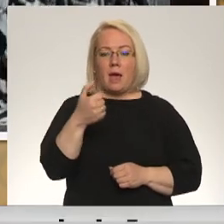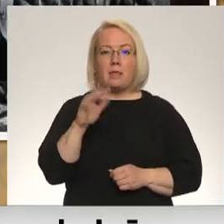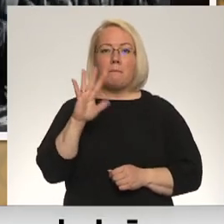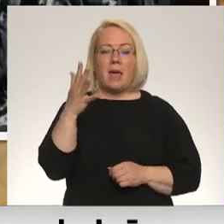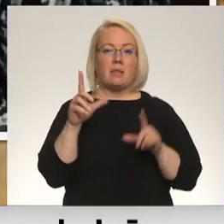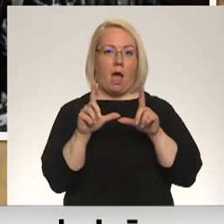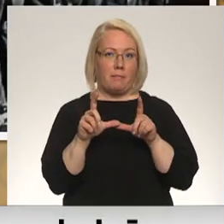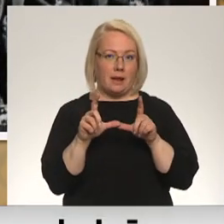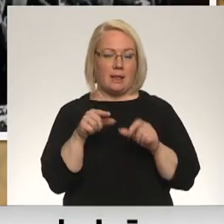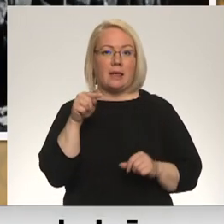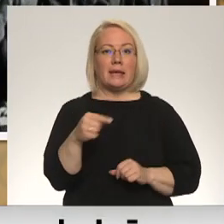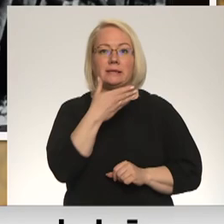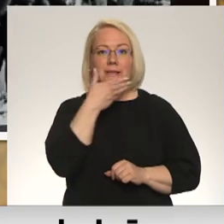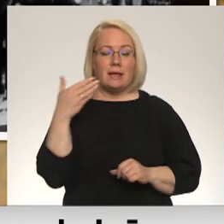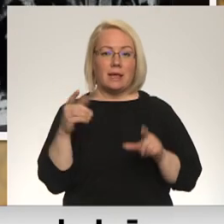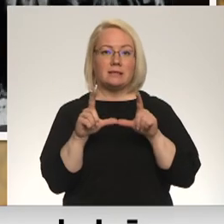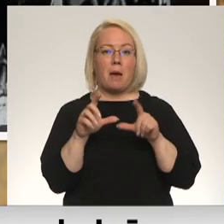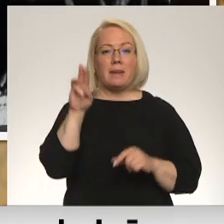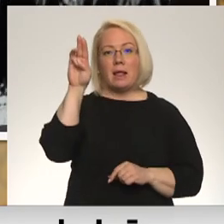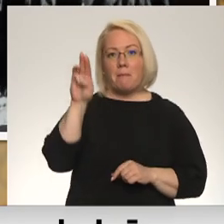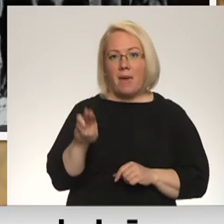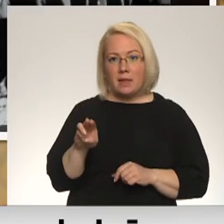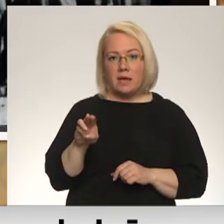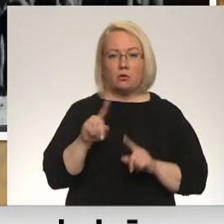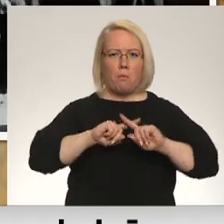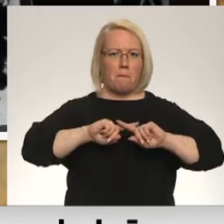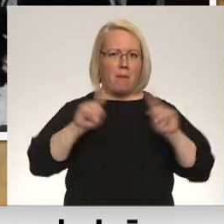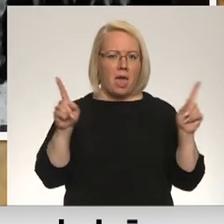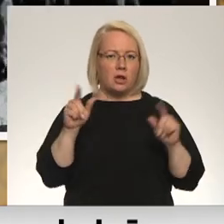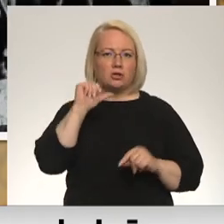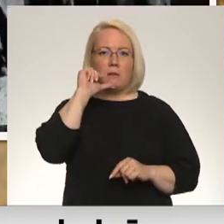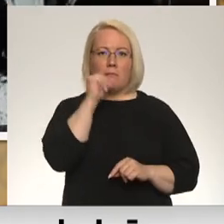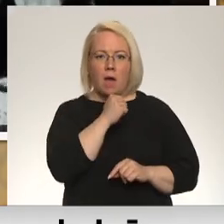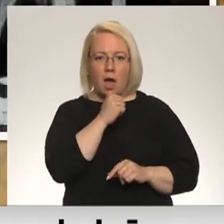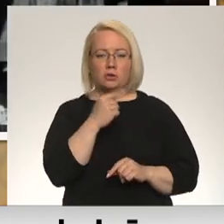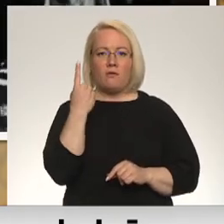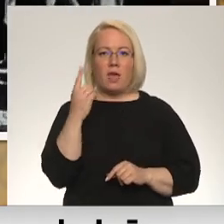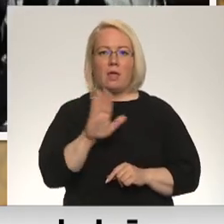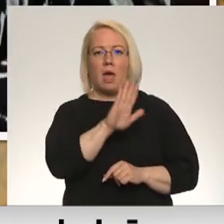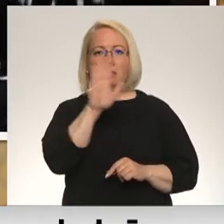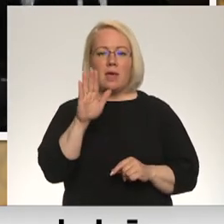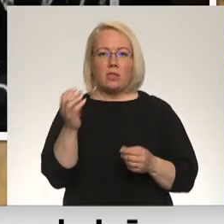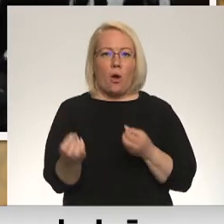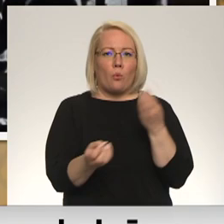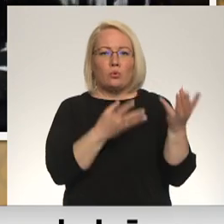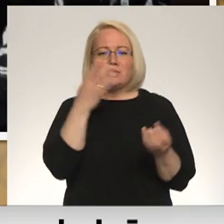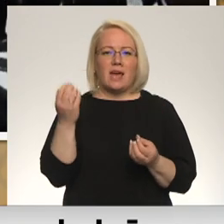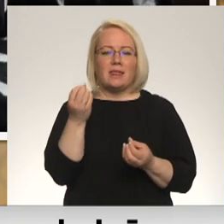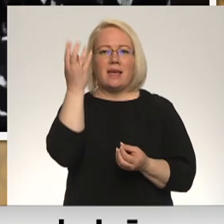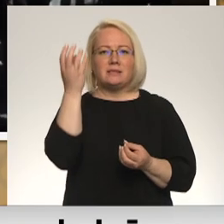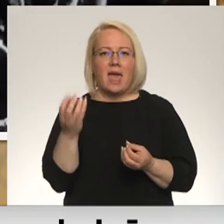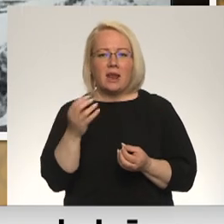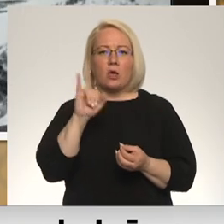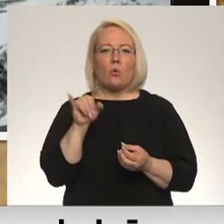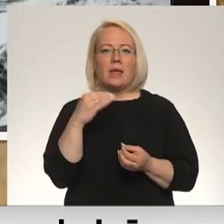aprīlī. Šis siltais aprīļa mēnesis un pēkšņi maijas, kurā vienā dienā uzziedēja gan cerim, gan ievs, ko